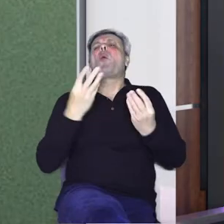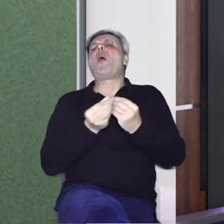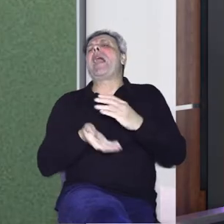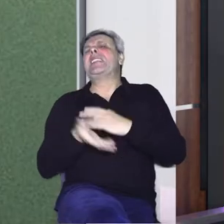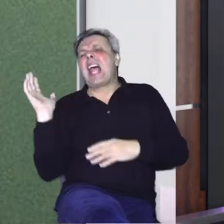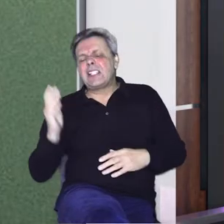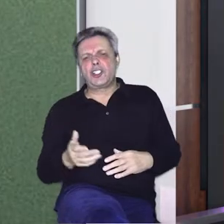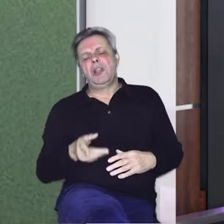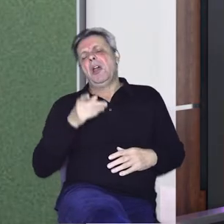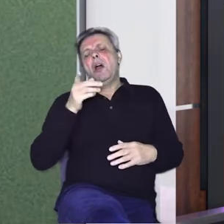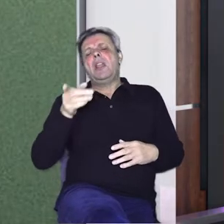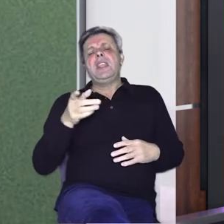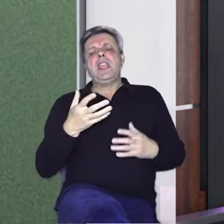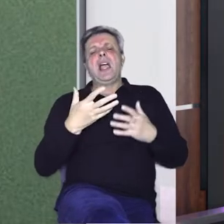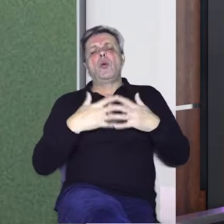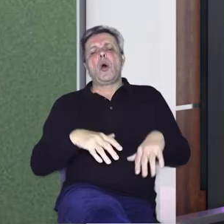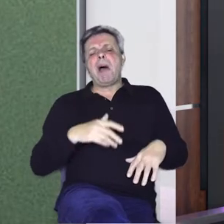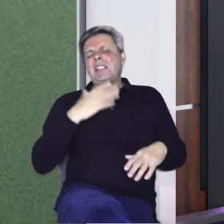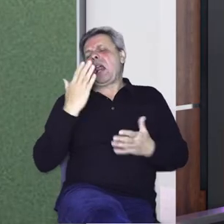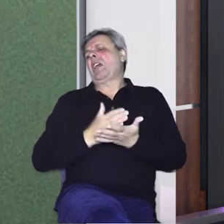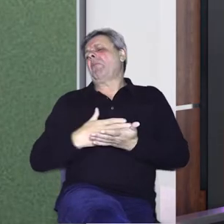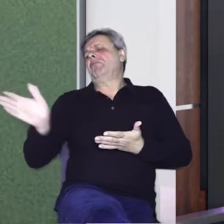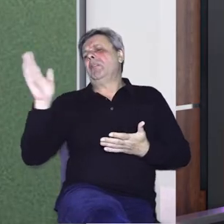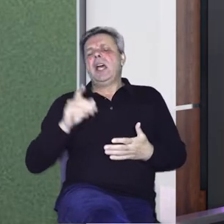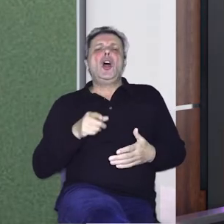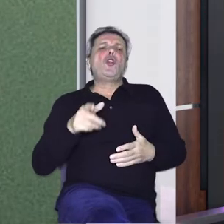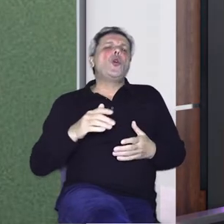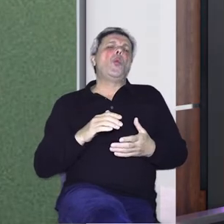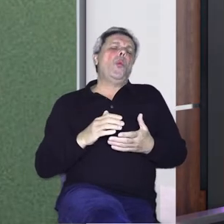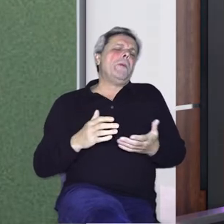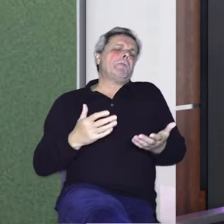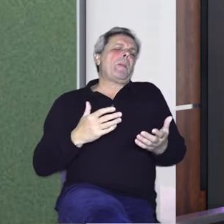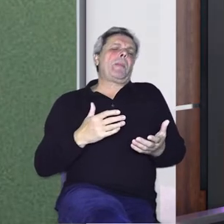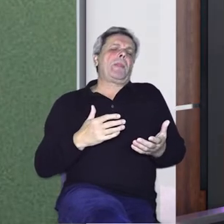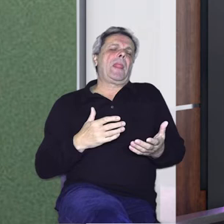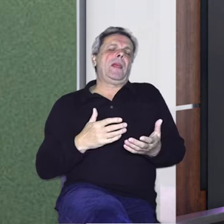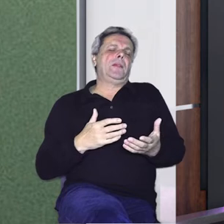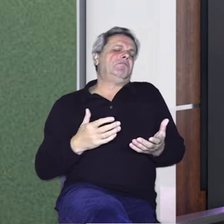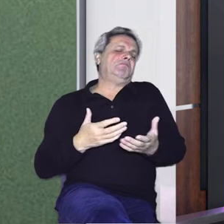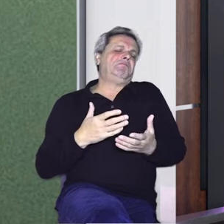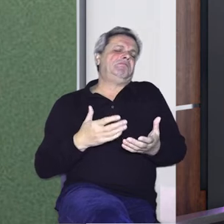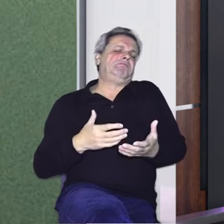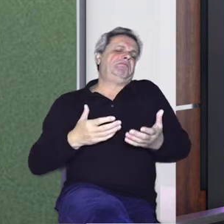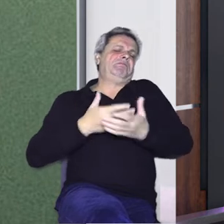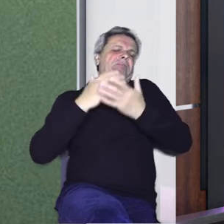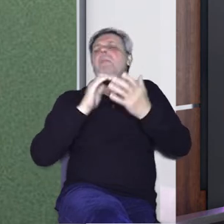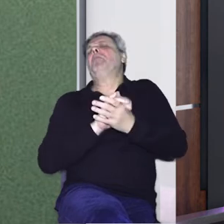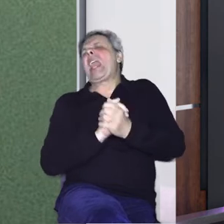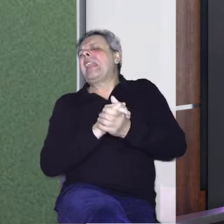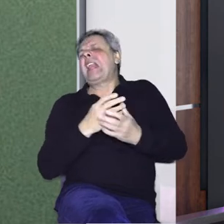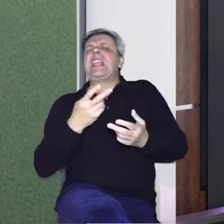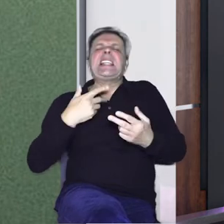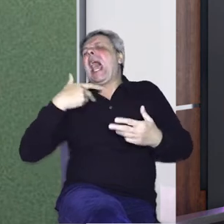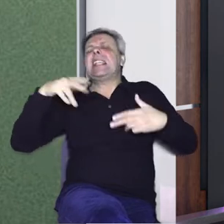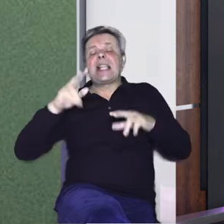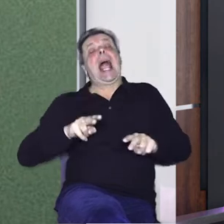Znači prijatelje za izlazak automatski možeš reći nekad da otpišeš, zato što si toj prijatelju, s kimi ti je ugodno cugat, biti super društvo, slikanje i dalje, to je to.